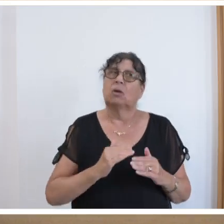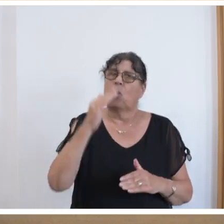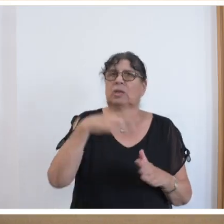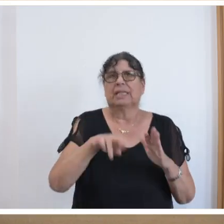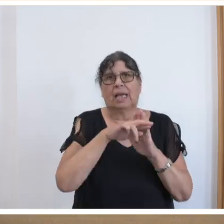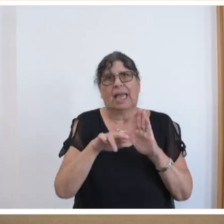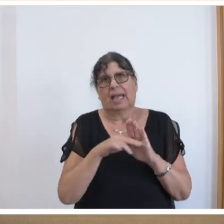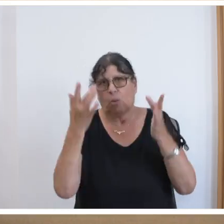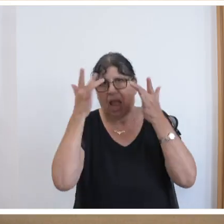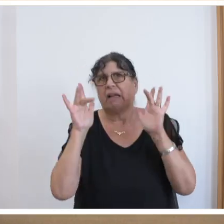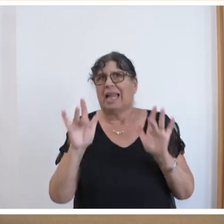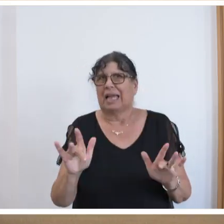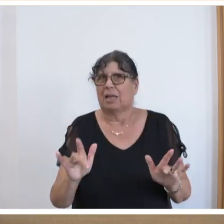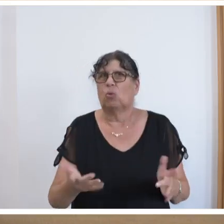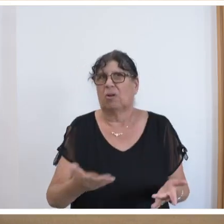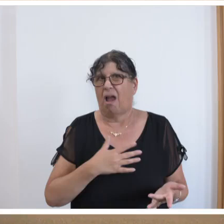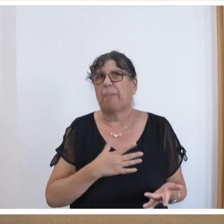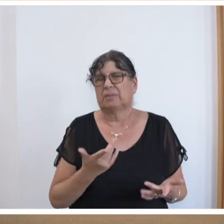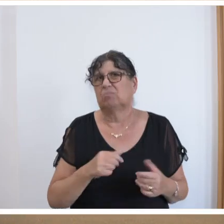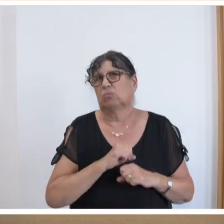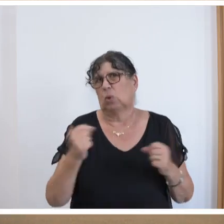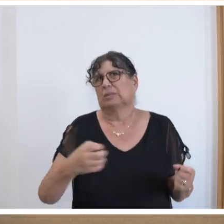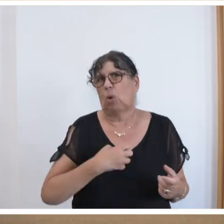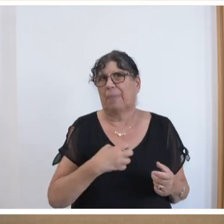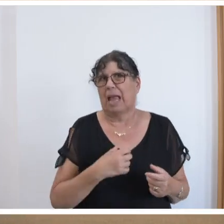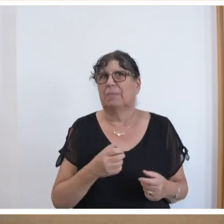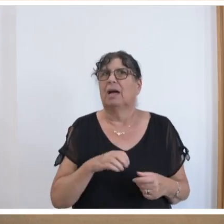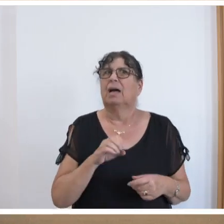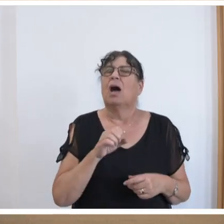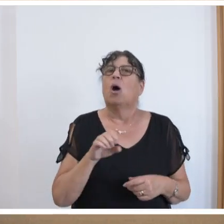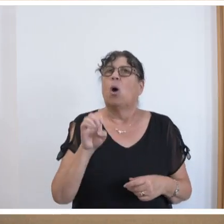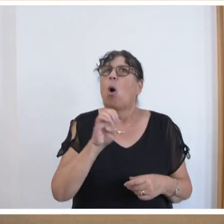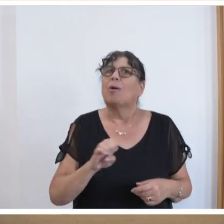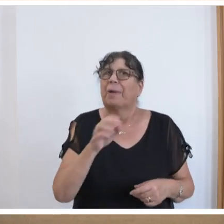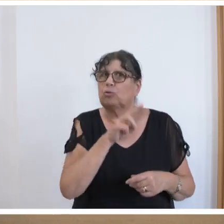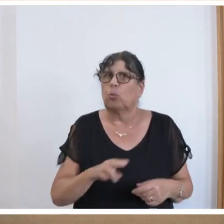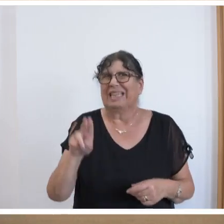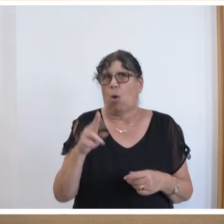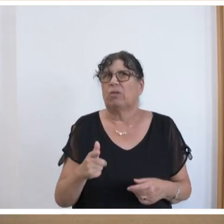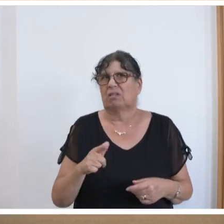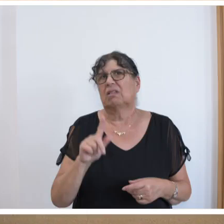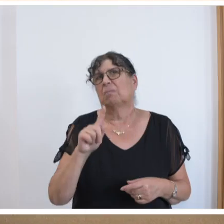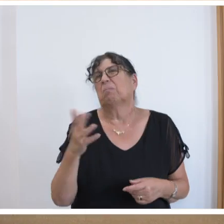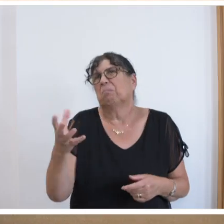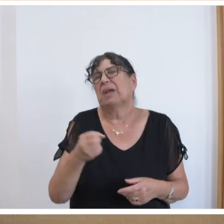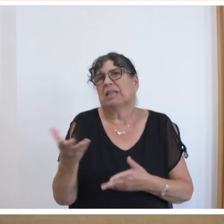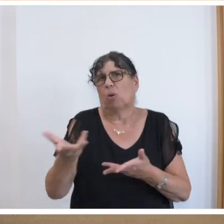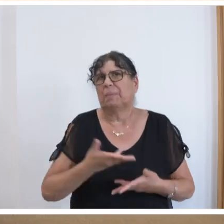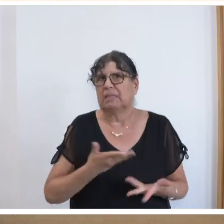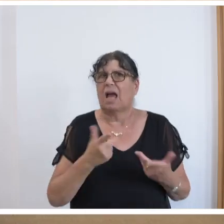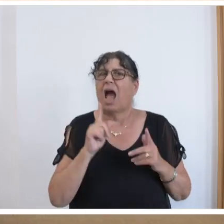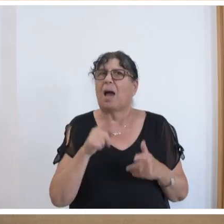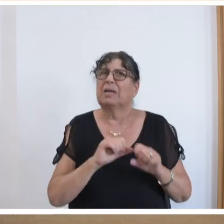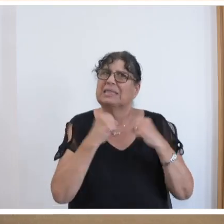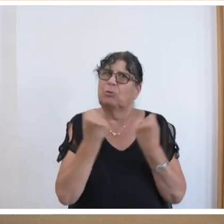unterliegen. Das bringt Gott sei Dank die Europäische Union auch mit sich. Nicht selten haben wir aber die Situation in der